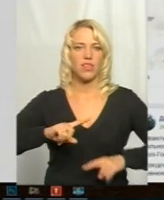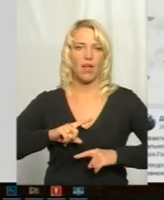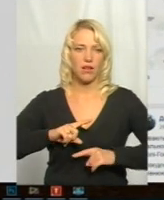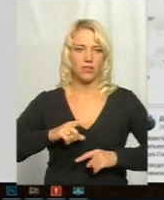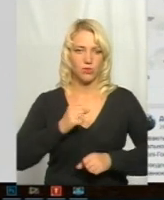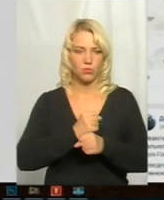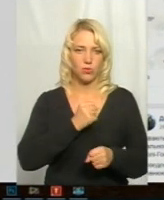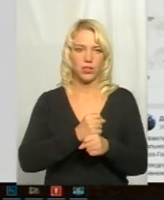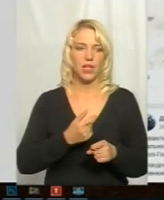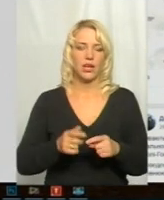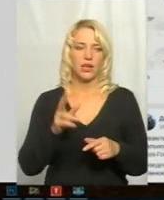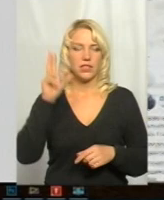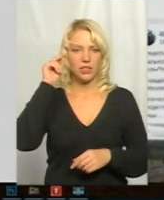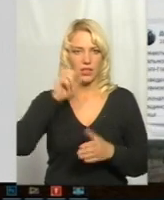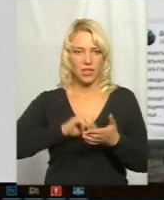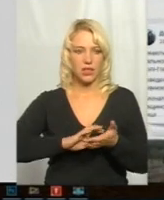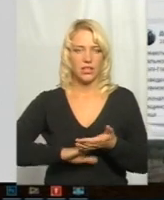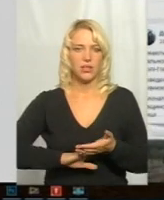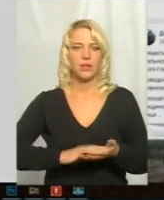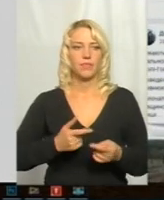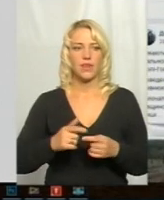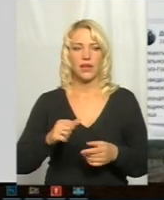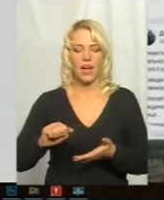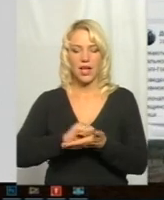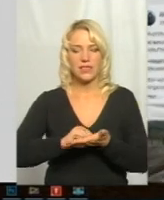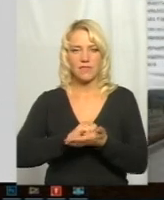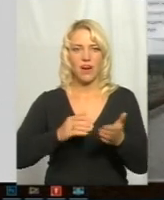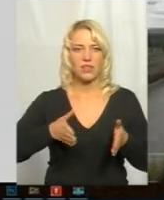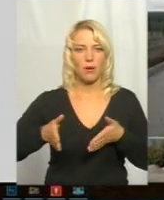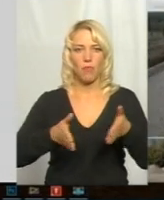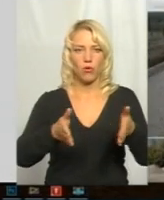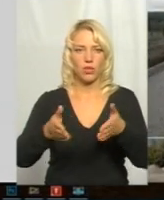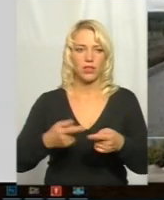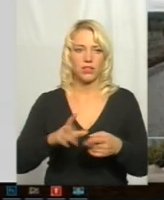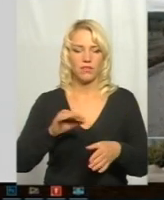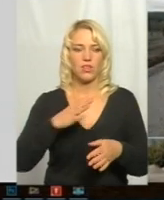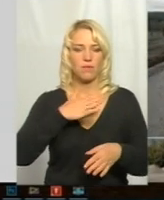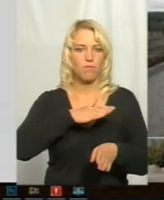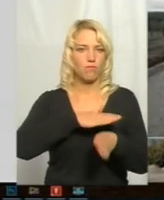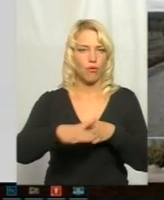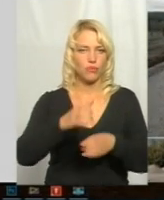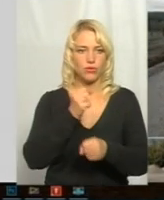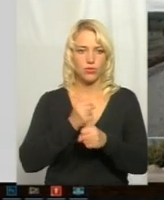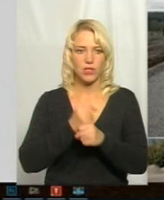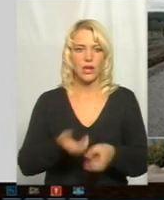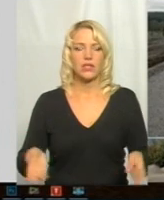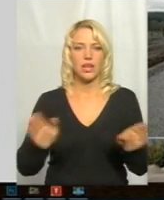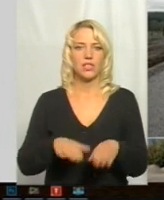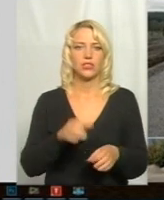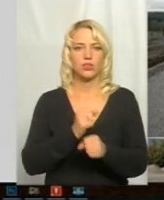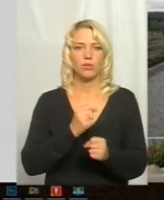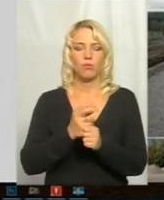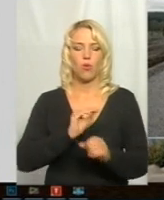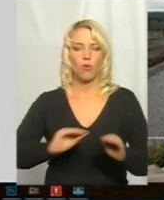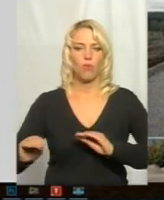Так, «Дахнівка-Остапківці» асфальтобетонне покриття вже влаштовано повністю, залишилося тільки роботи по влаштуванню